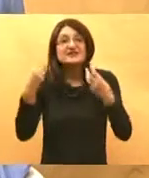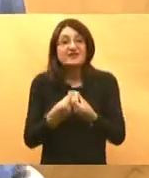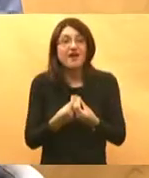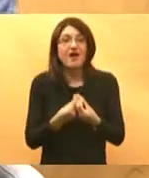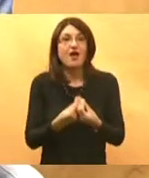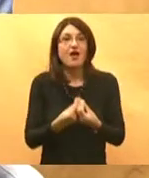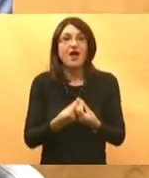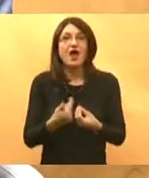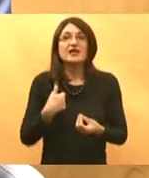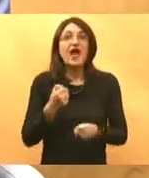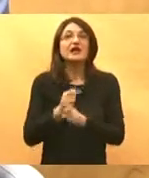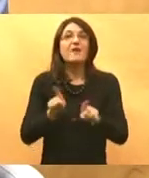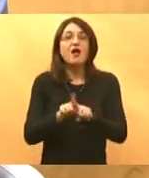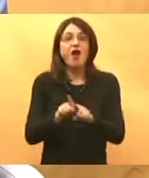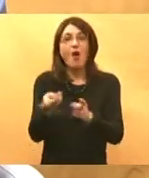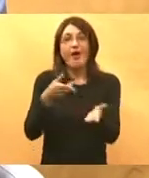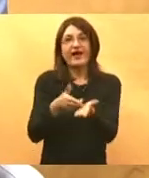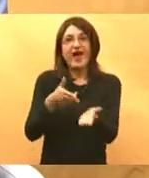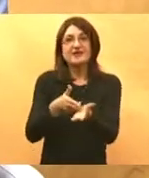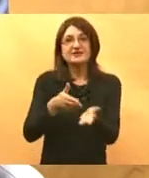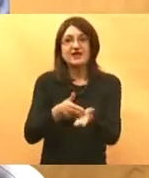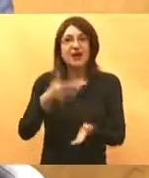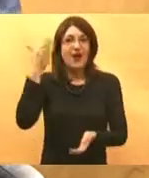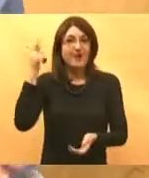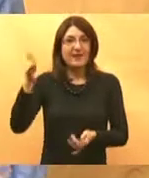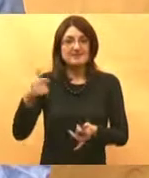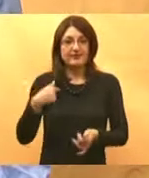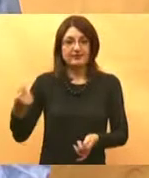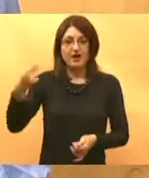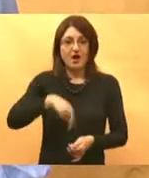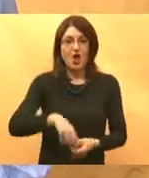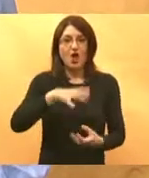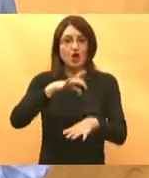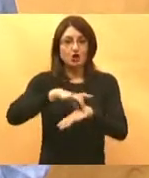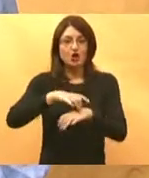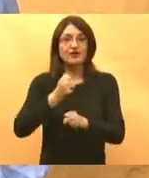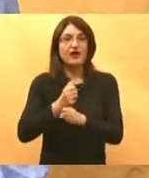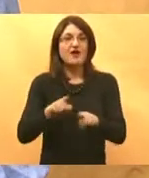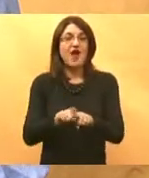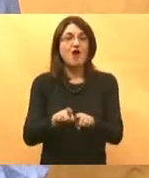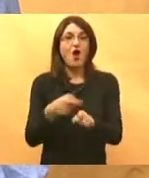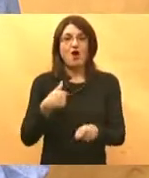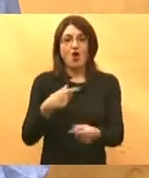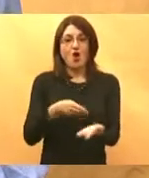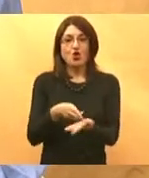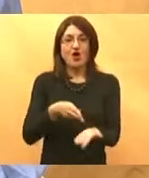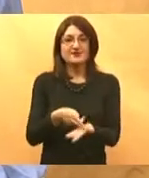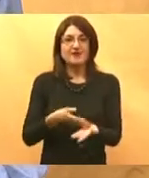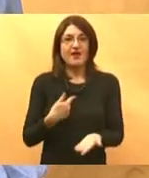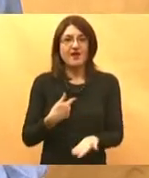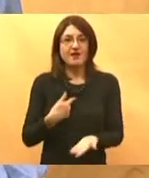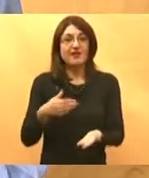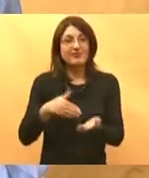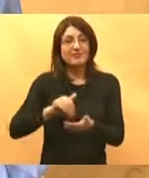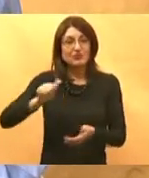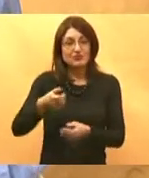sad oni šalterski zdjelatnici koji je HZZO nekad imao na šalterima, to su vaši obiteljski lječnici i njihove medicinske sestre u timu. Nama treba